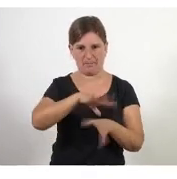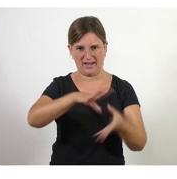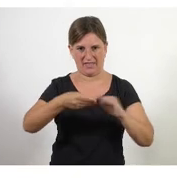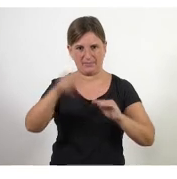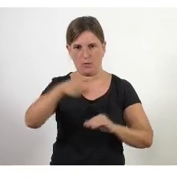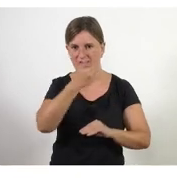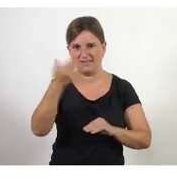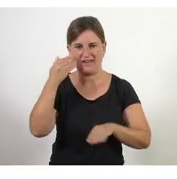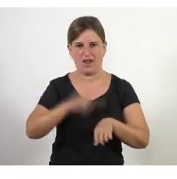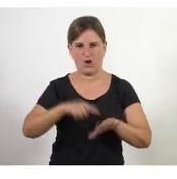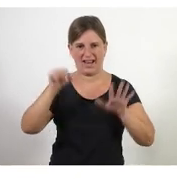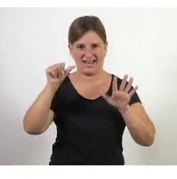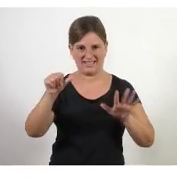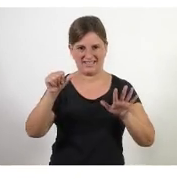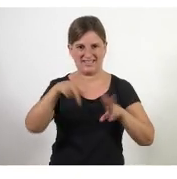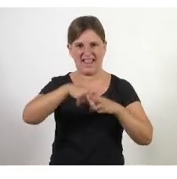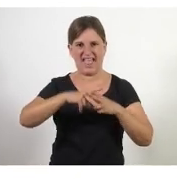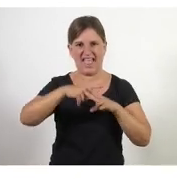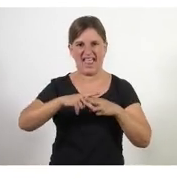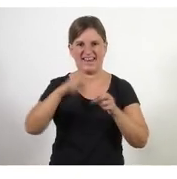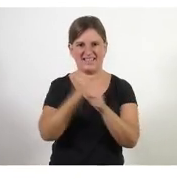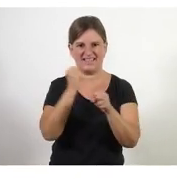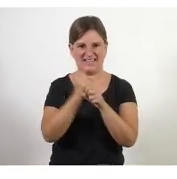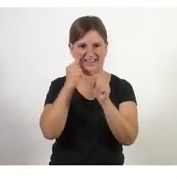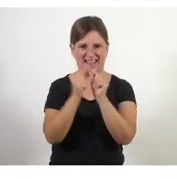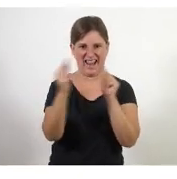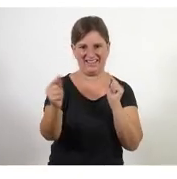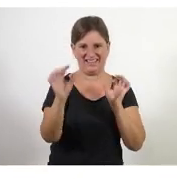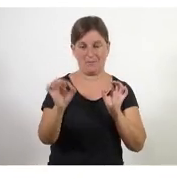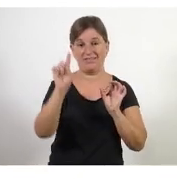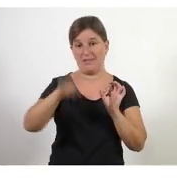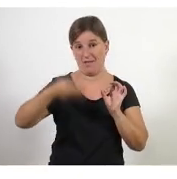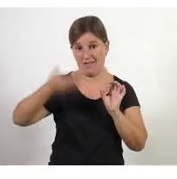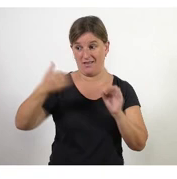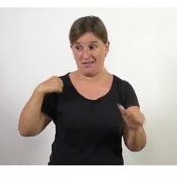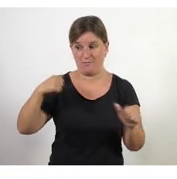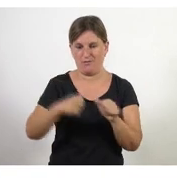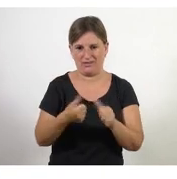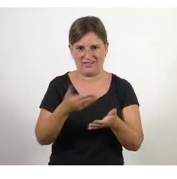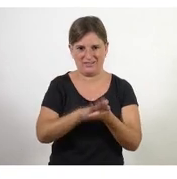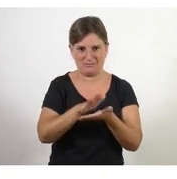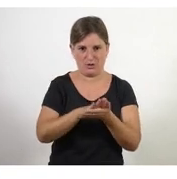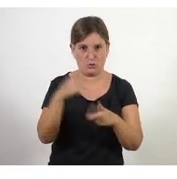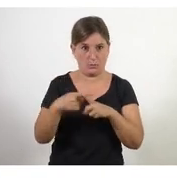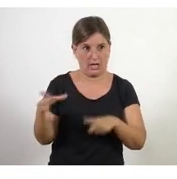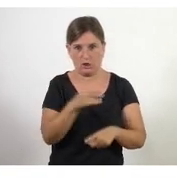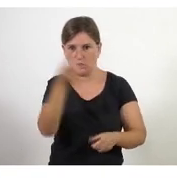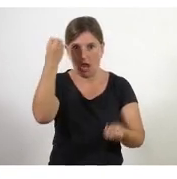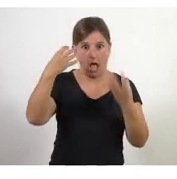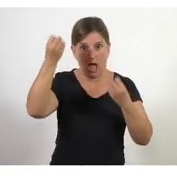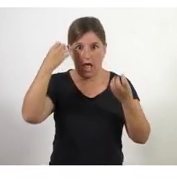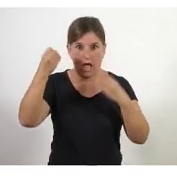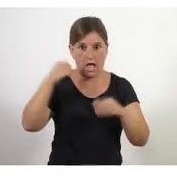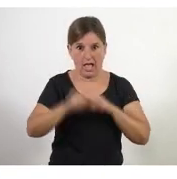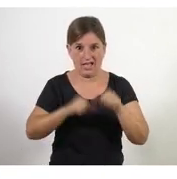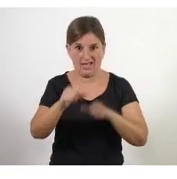aquesta tarda a les 6 parlem sobre eines de teletreball que també és un tema que aquests últims mesos hem fet tots uns màsters accelerats i